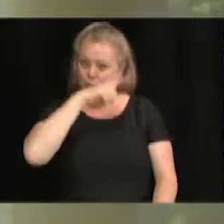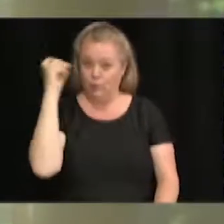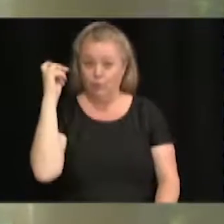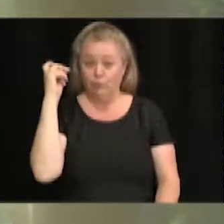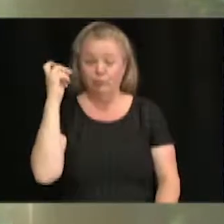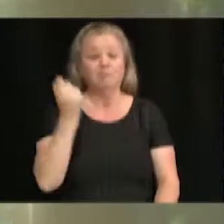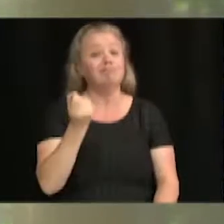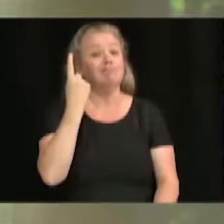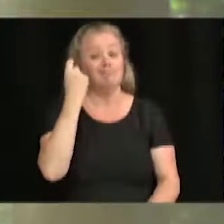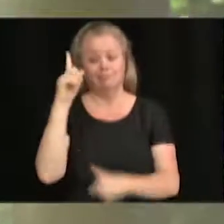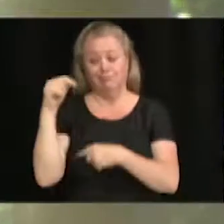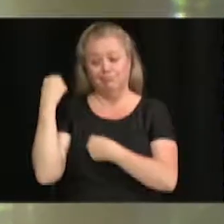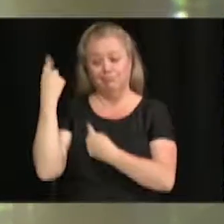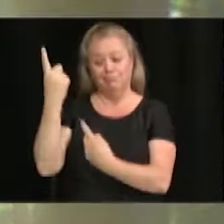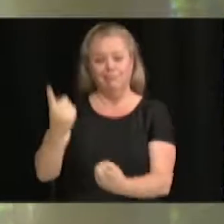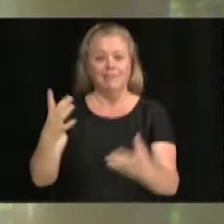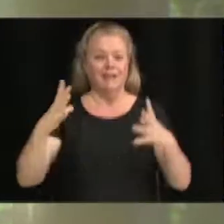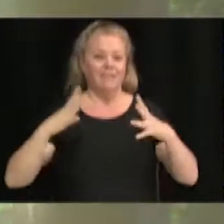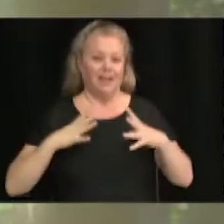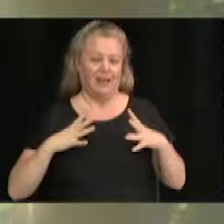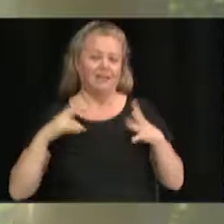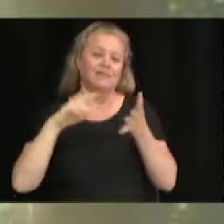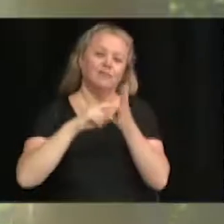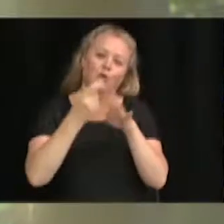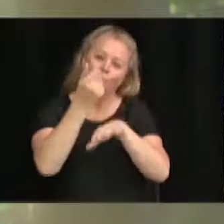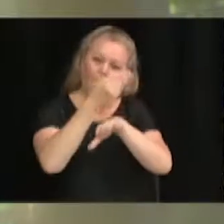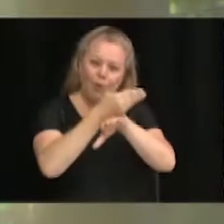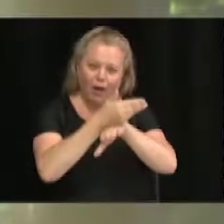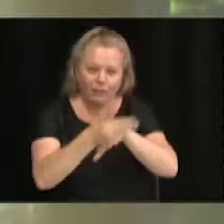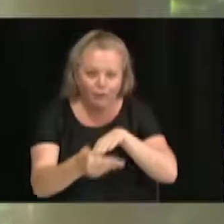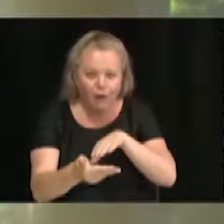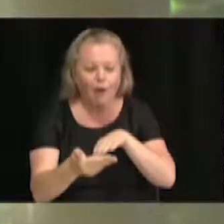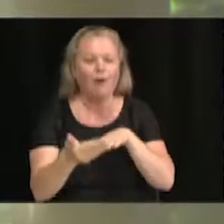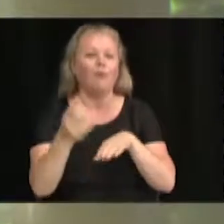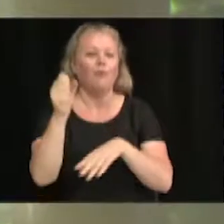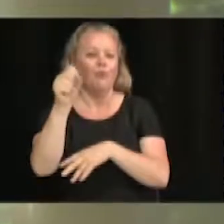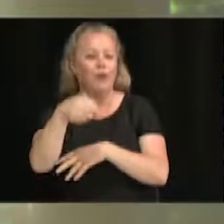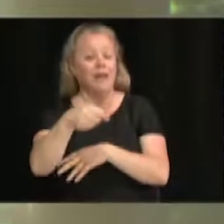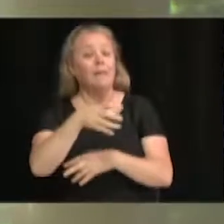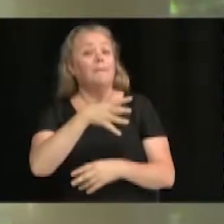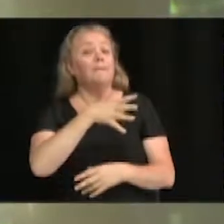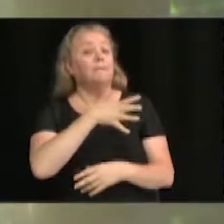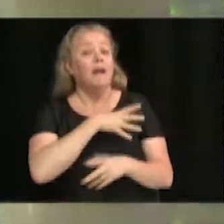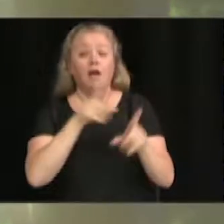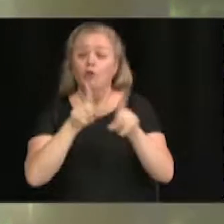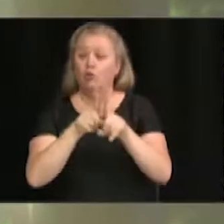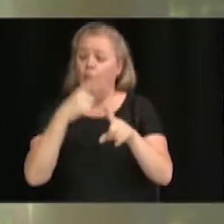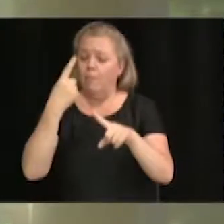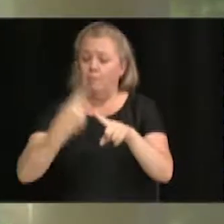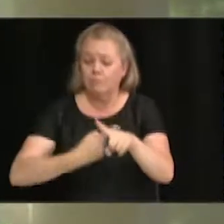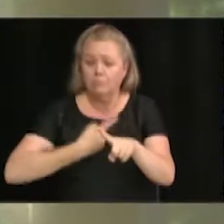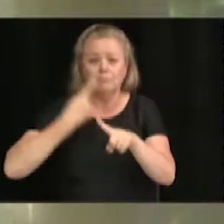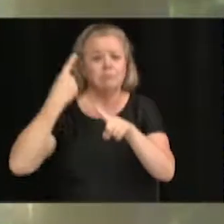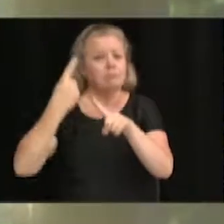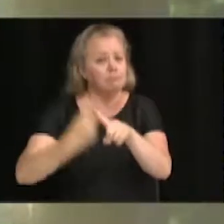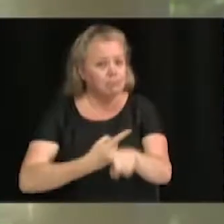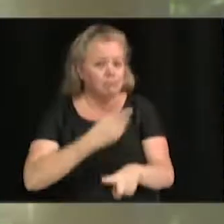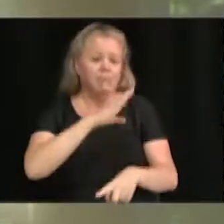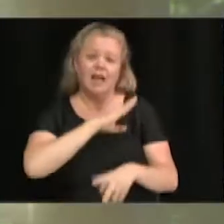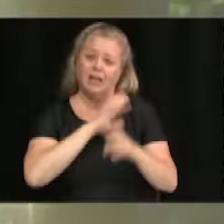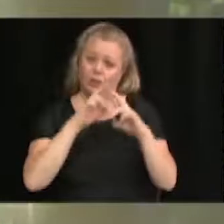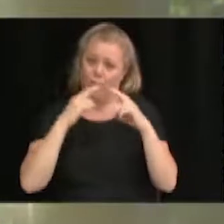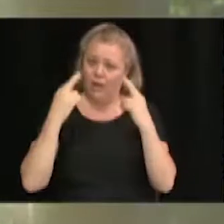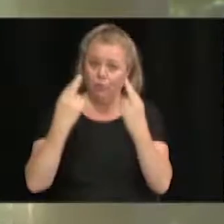de vacances fait en sorte qu'on est un petit peu plus tard qu'à l'habitude dans le mois, mais évidemment, comme à chaque mois, il y une séance du